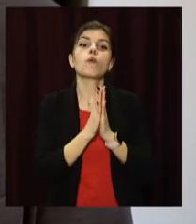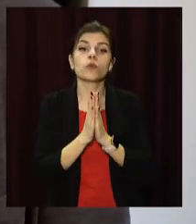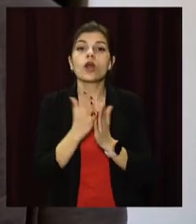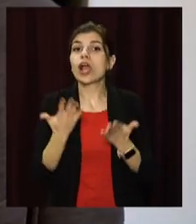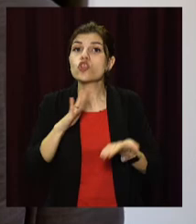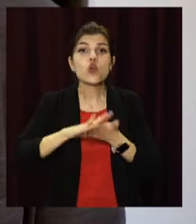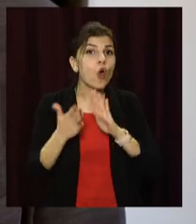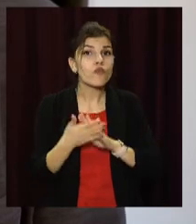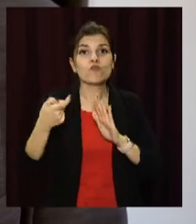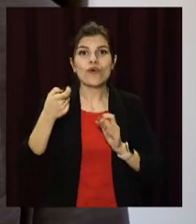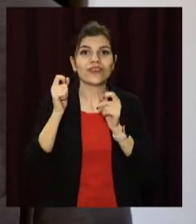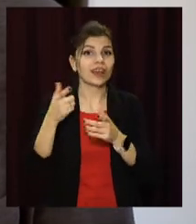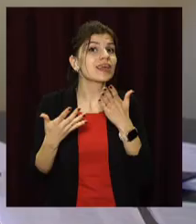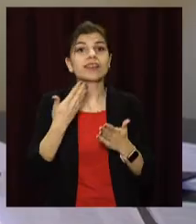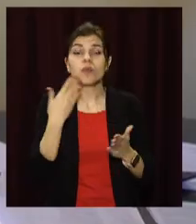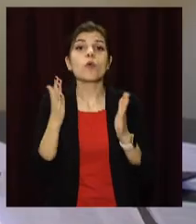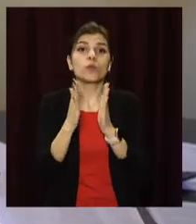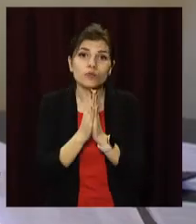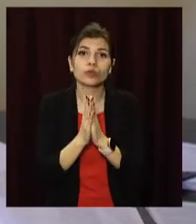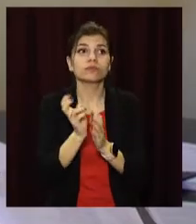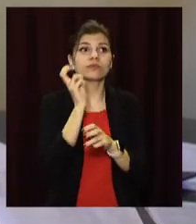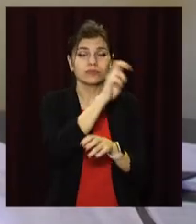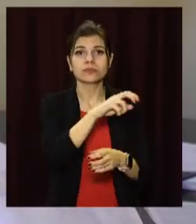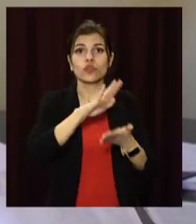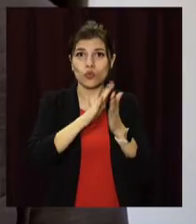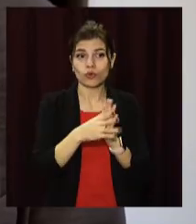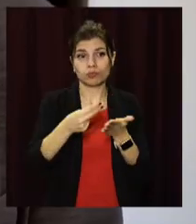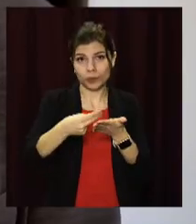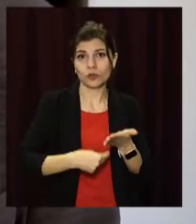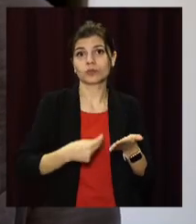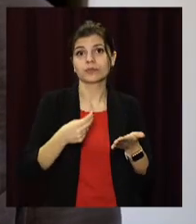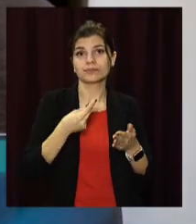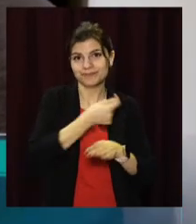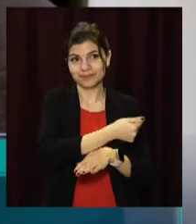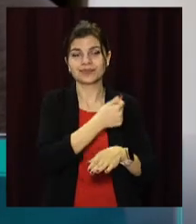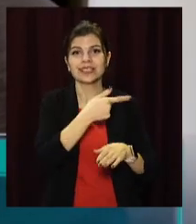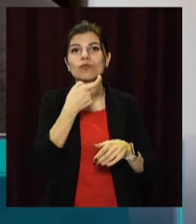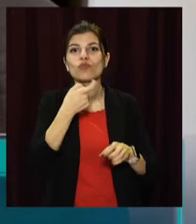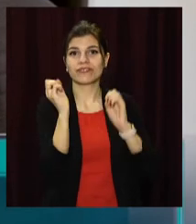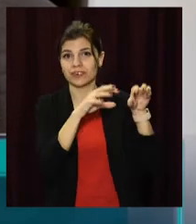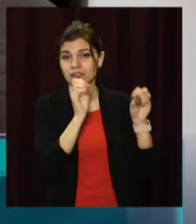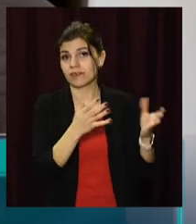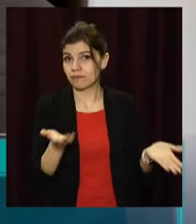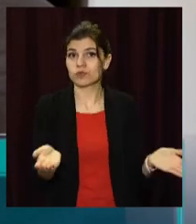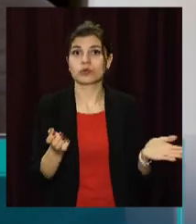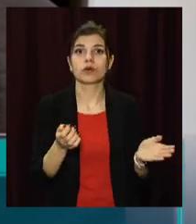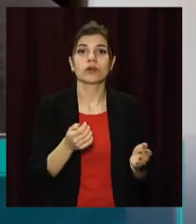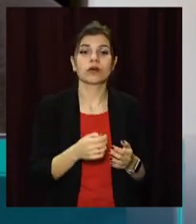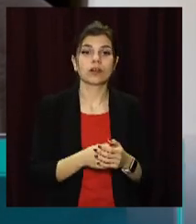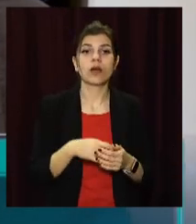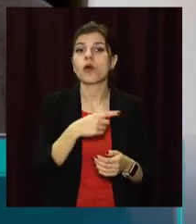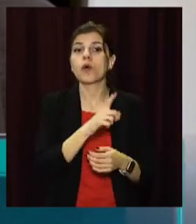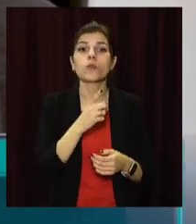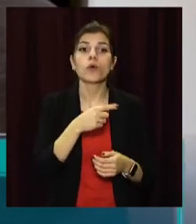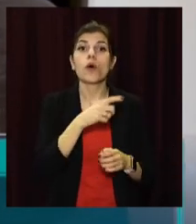договорів, заключіть договір на вивіз мусора. Нестанціоновані свалки, вони тягнуть з бюджету додаткові кошти, які